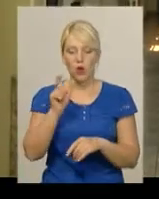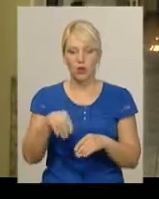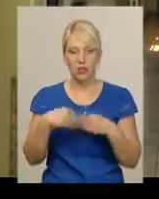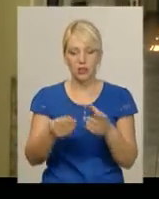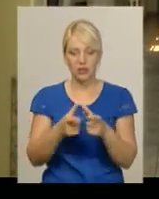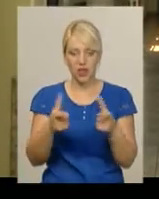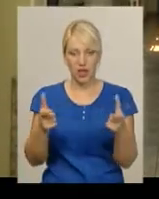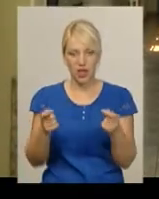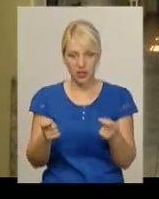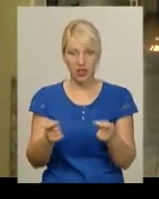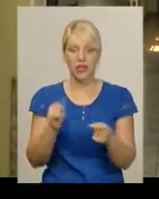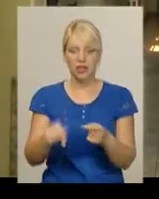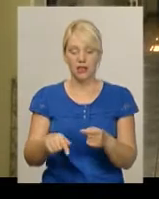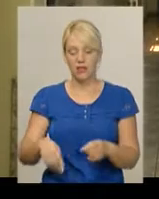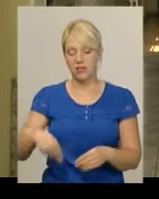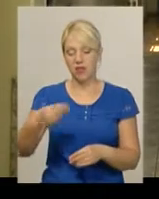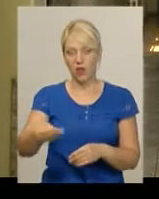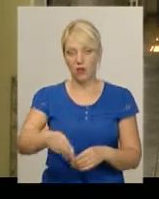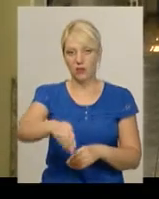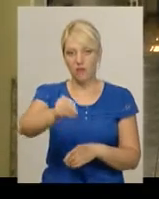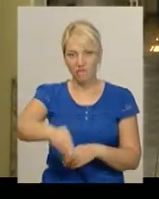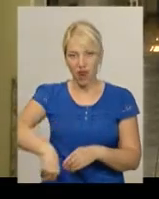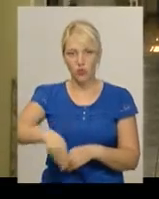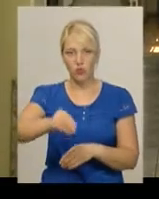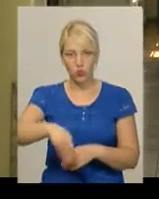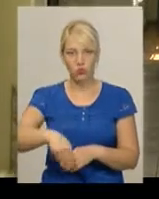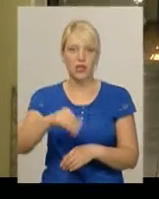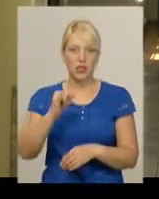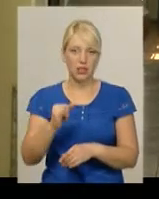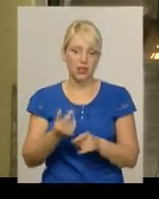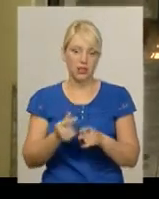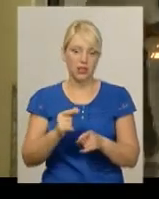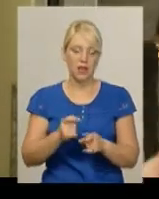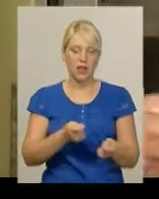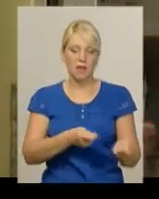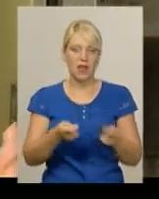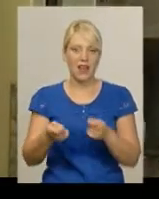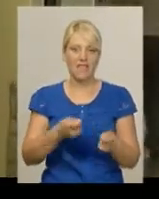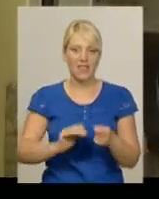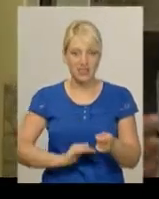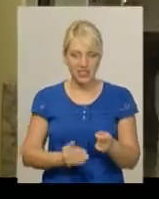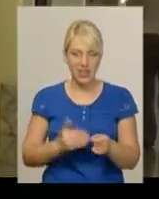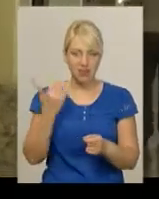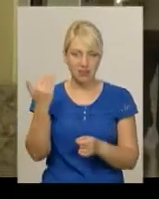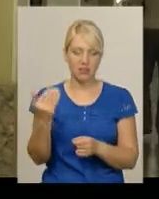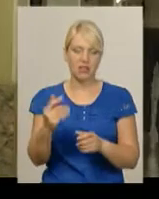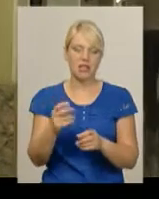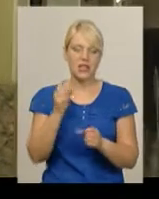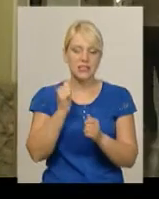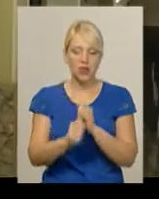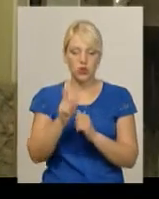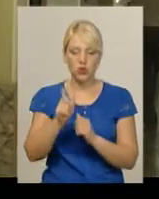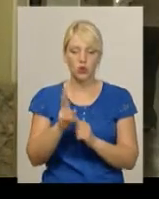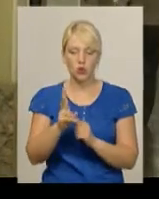карткою заходить, її валідує через валідатор і перевізнику за нього, за кожного пасажира, який